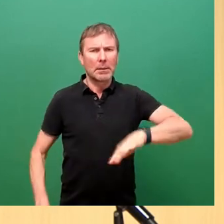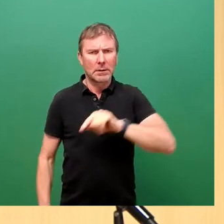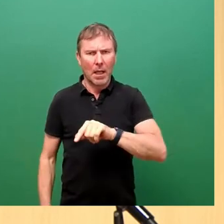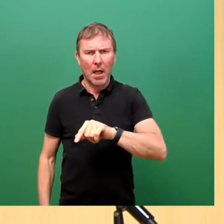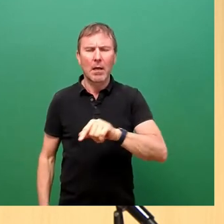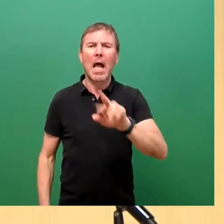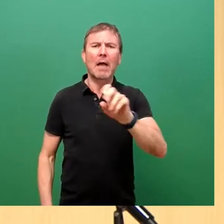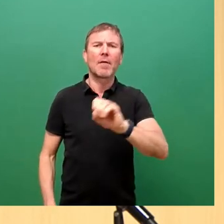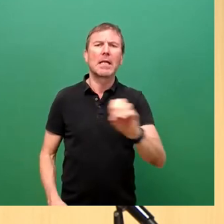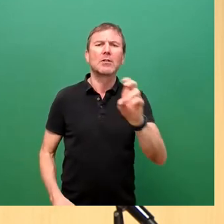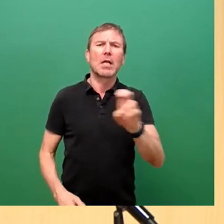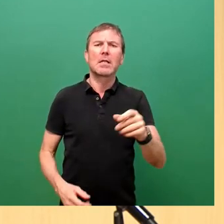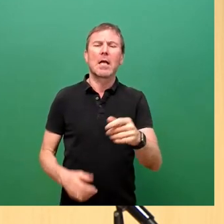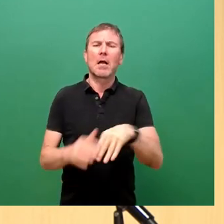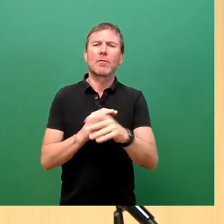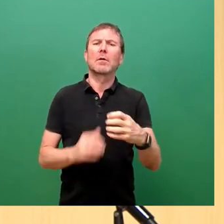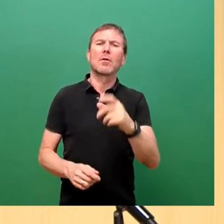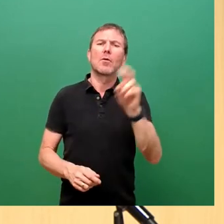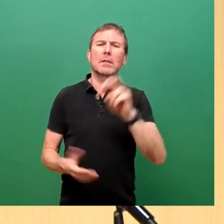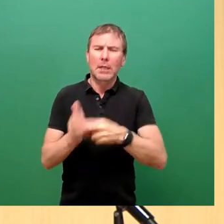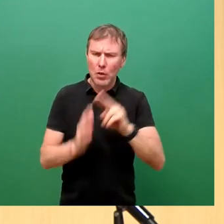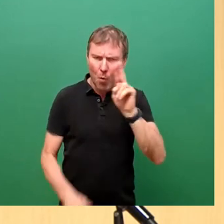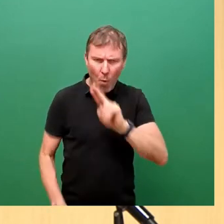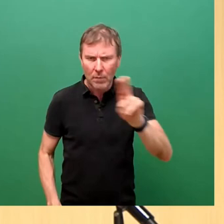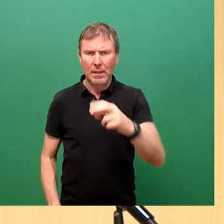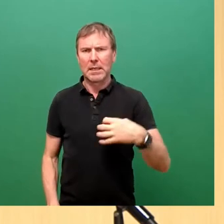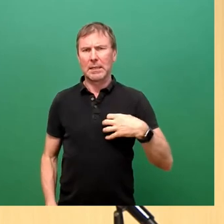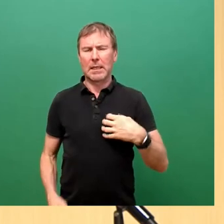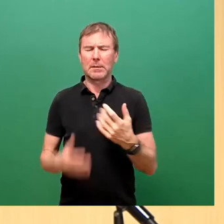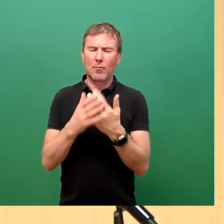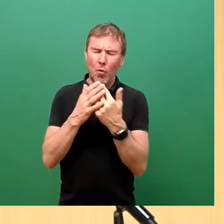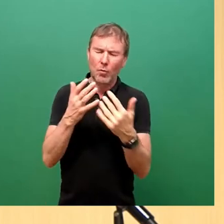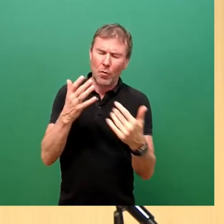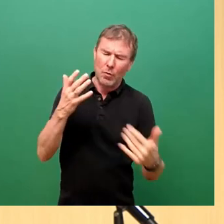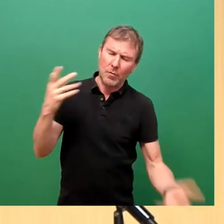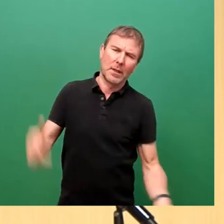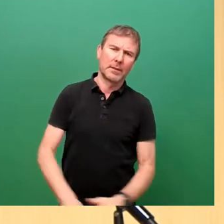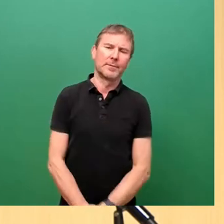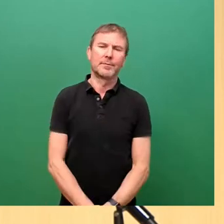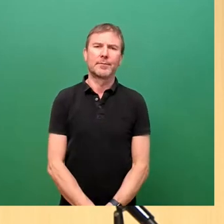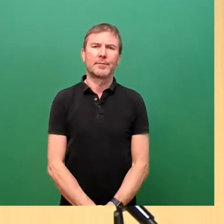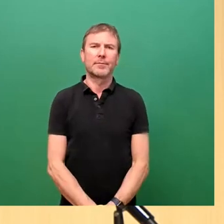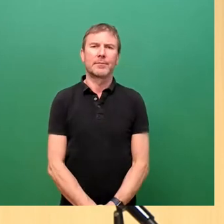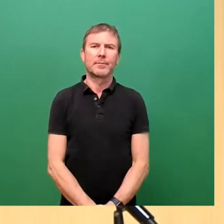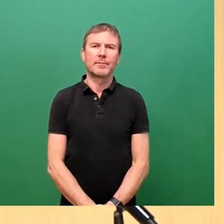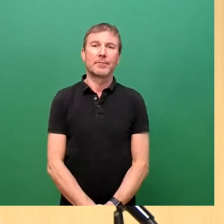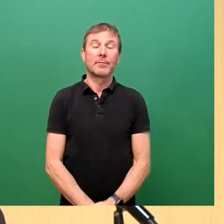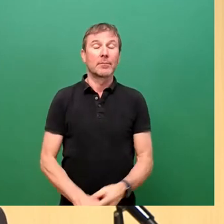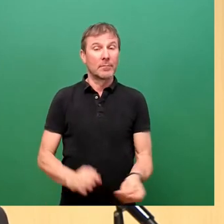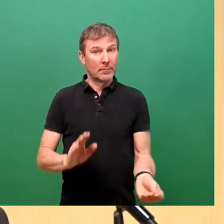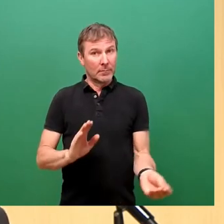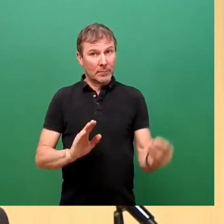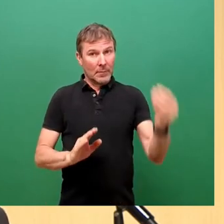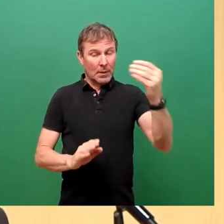Clinic Dresden, die Technische Universität Dresden und viele, viele mehr. Hinzu kommen Unternehmen